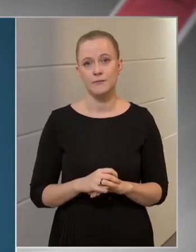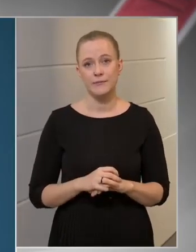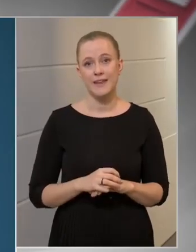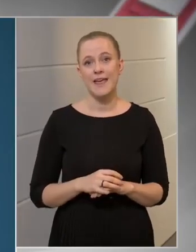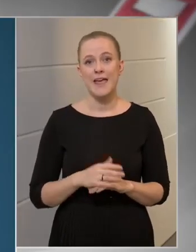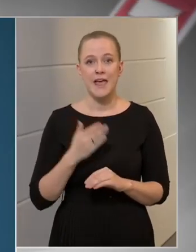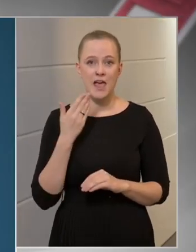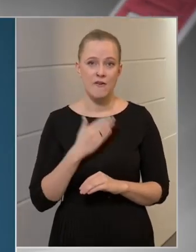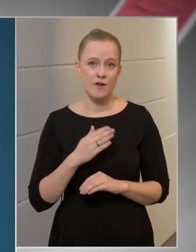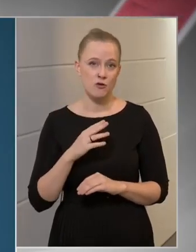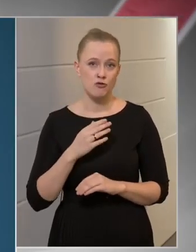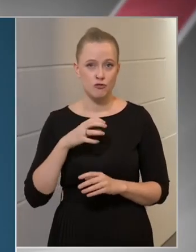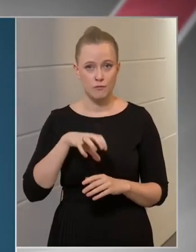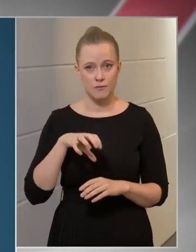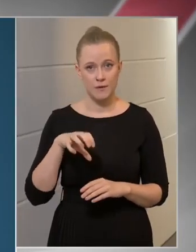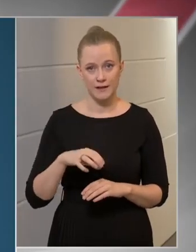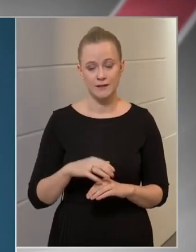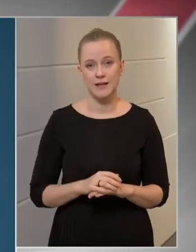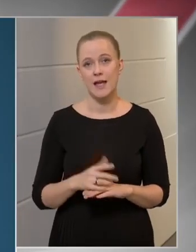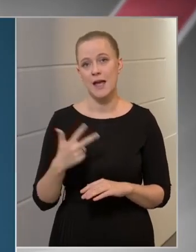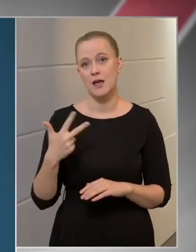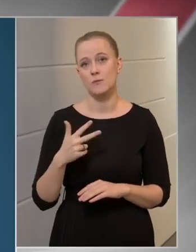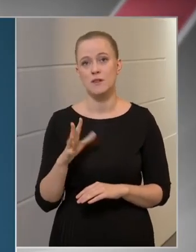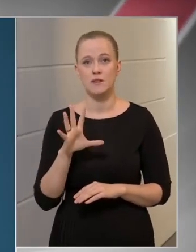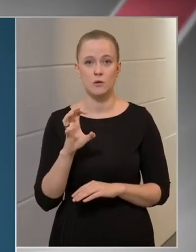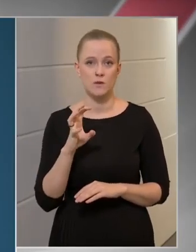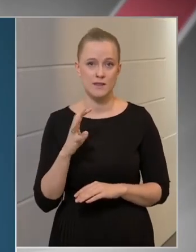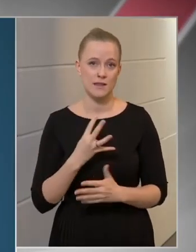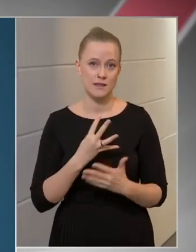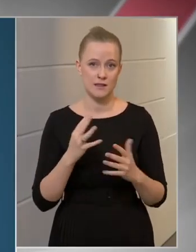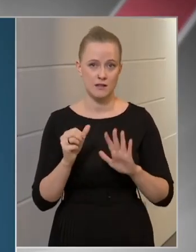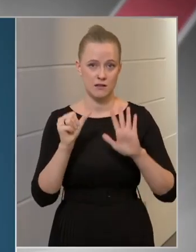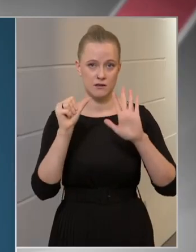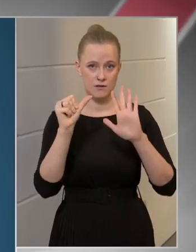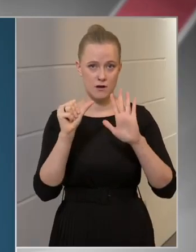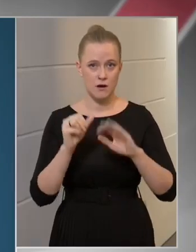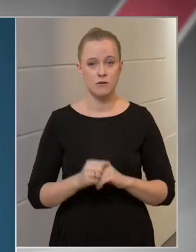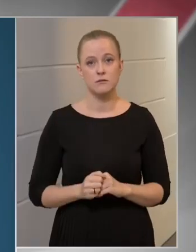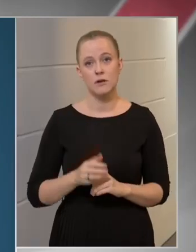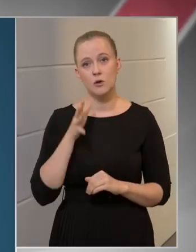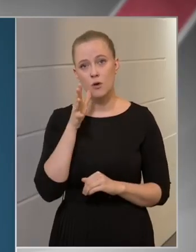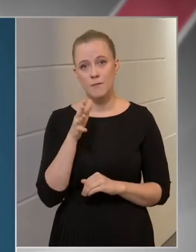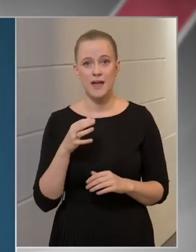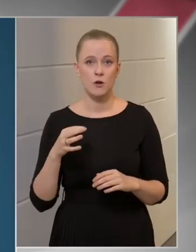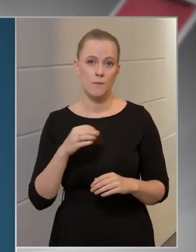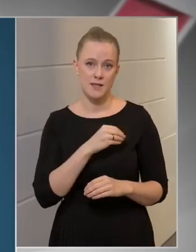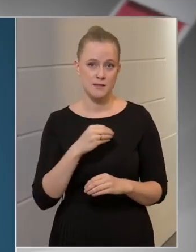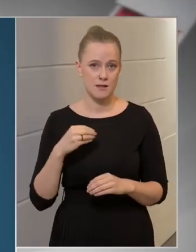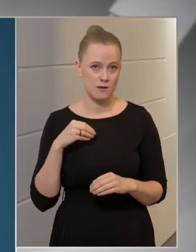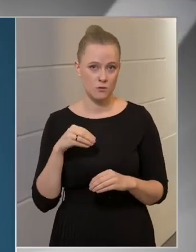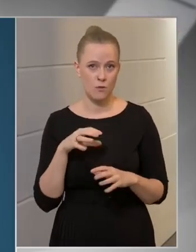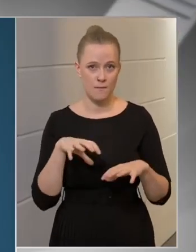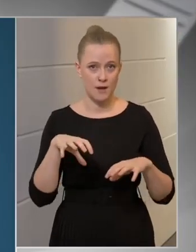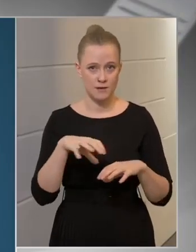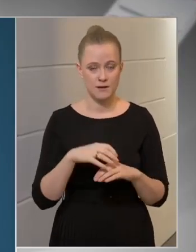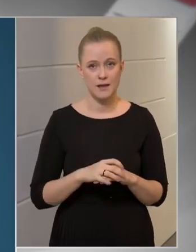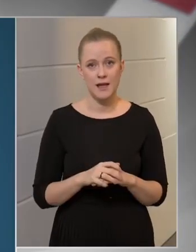Heves megyében 3596, Komárom-Esztergom megyében